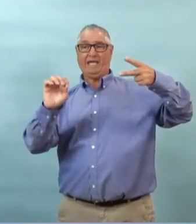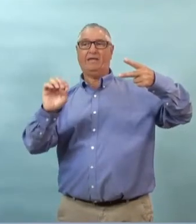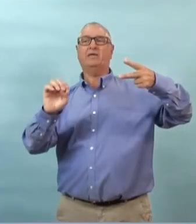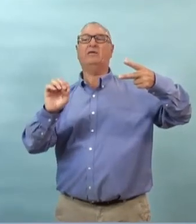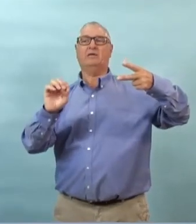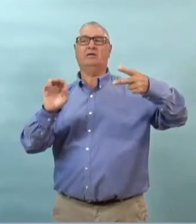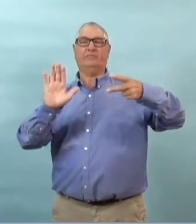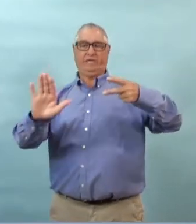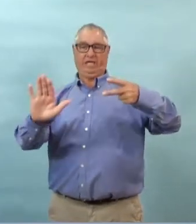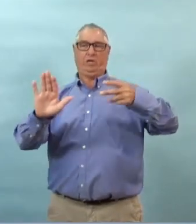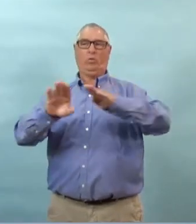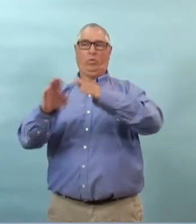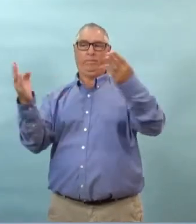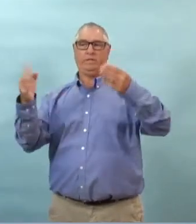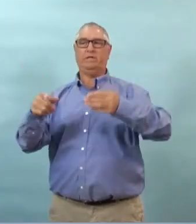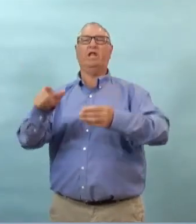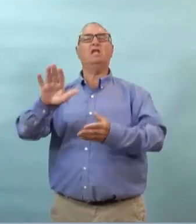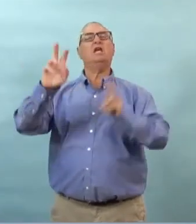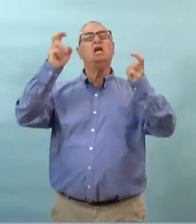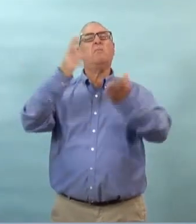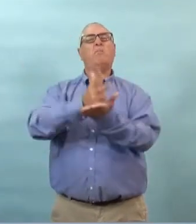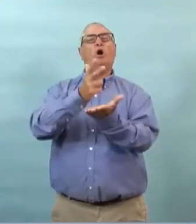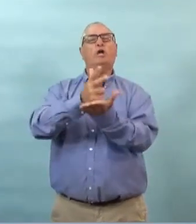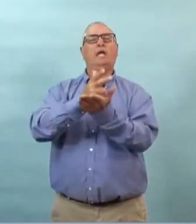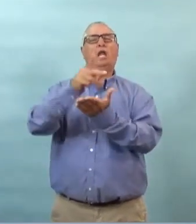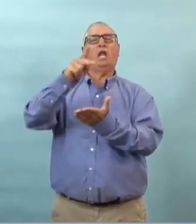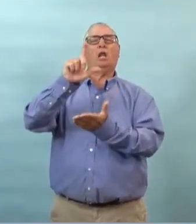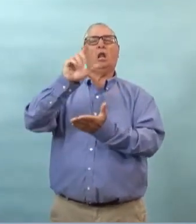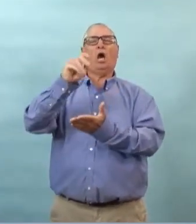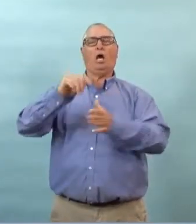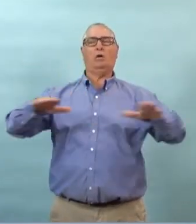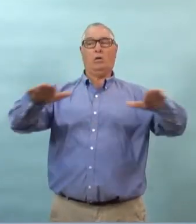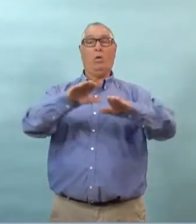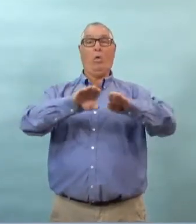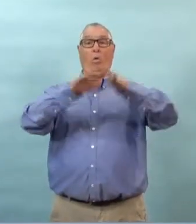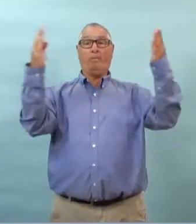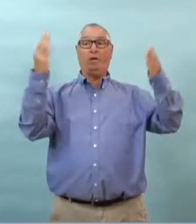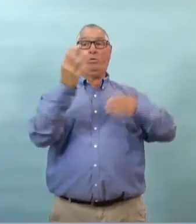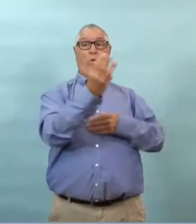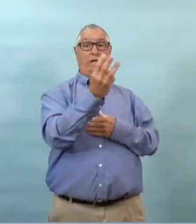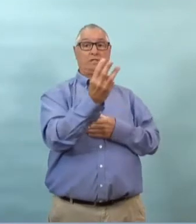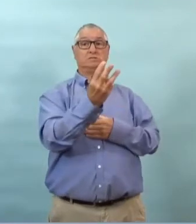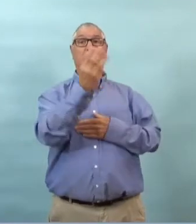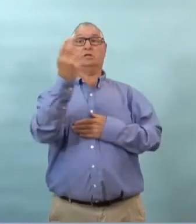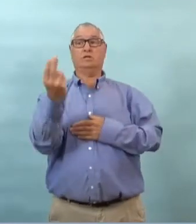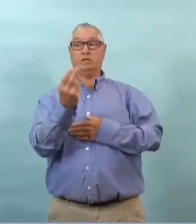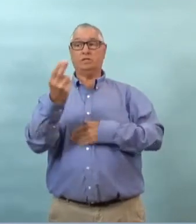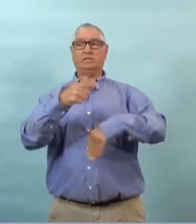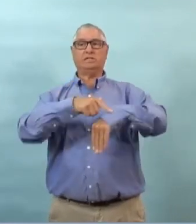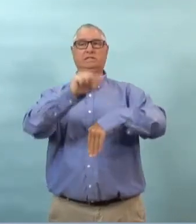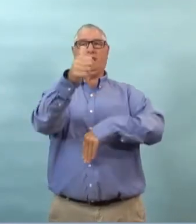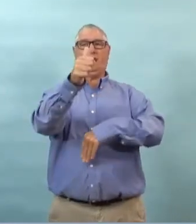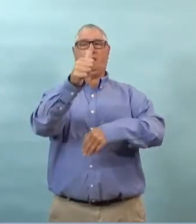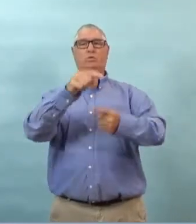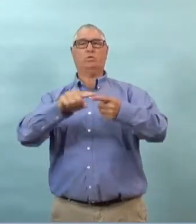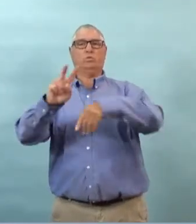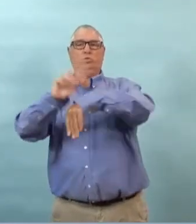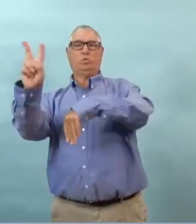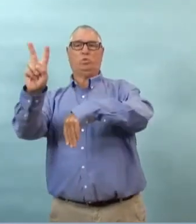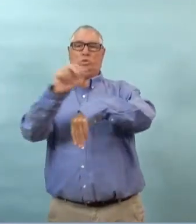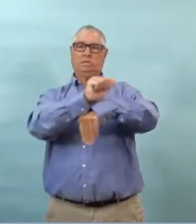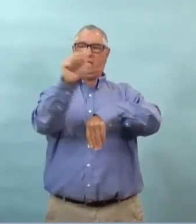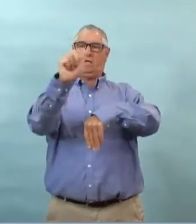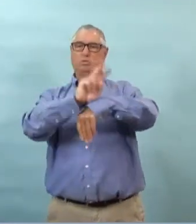à jeudi de 10 heures du matin à 14 heures et il ya aussi un site mobile à russell dans le bâtiment